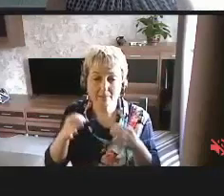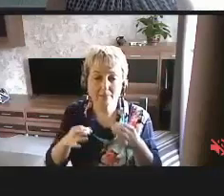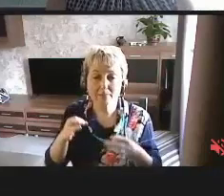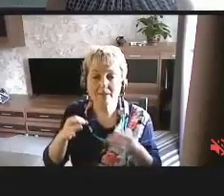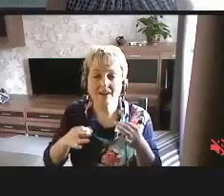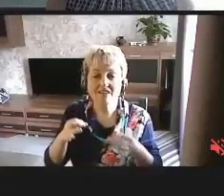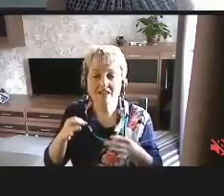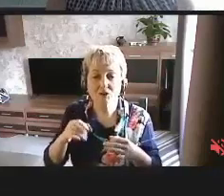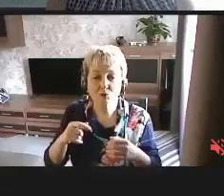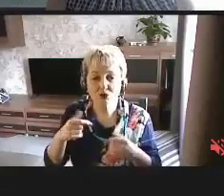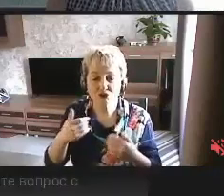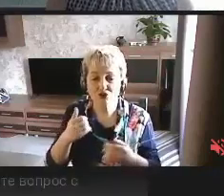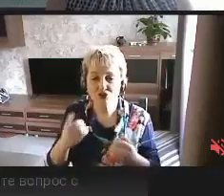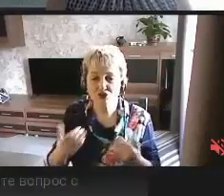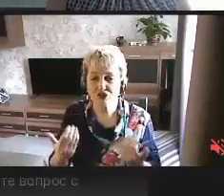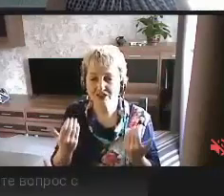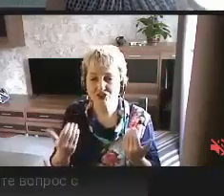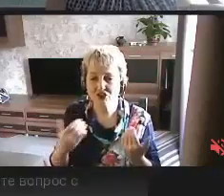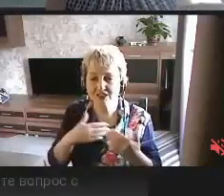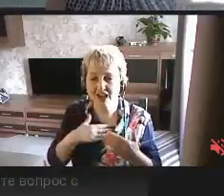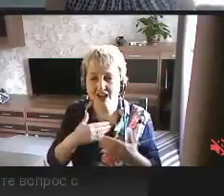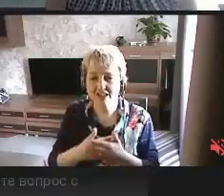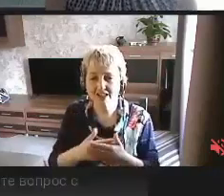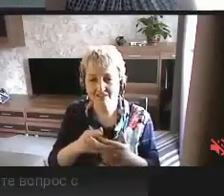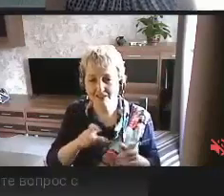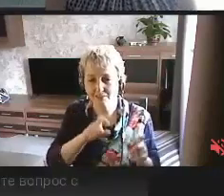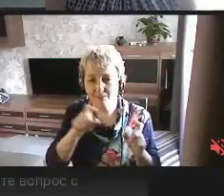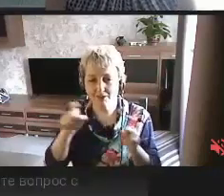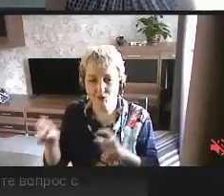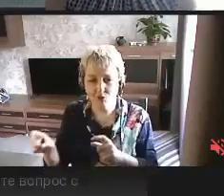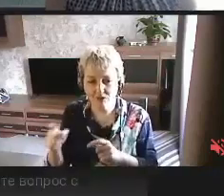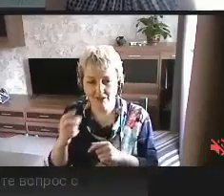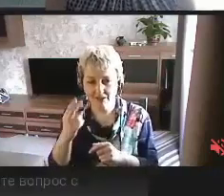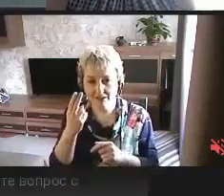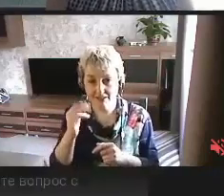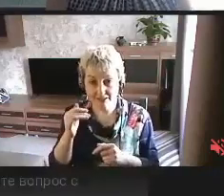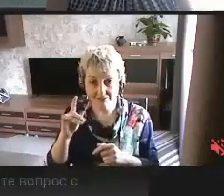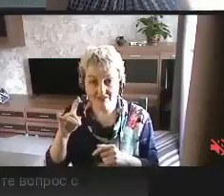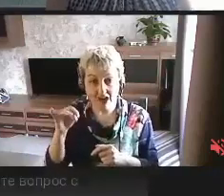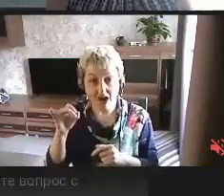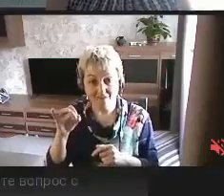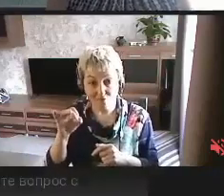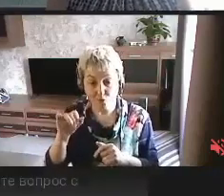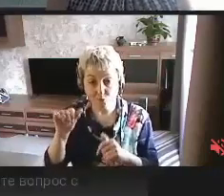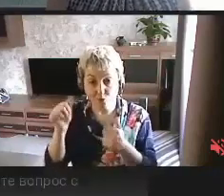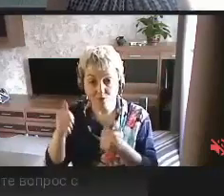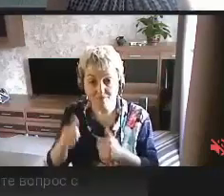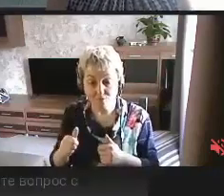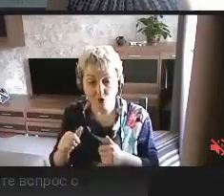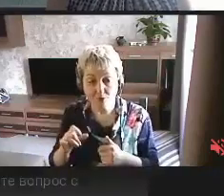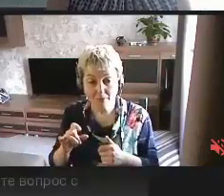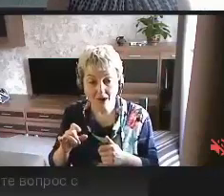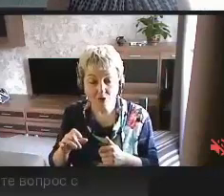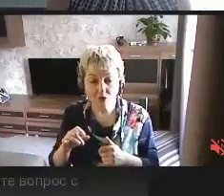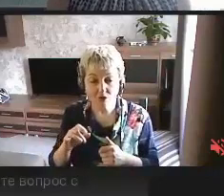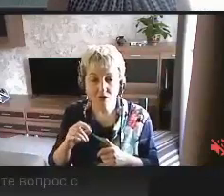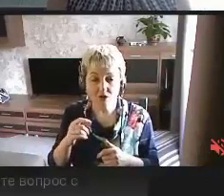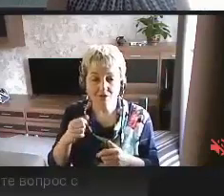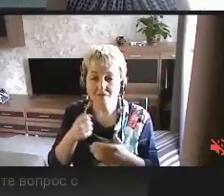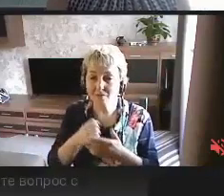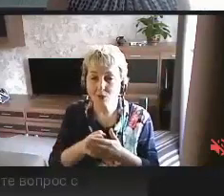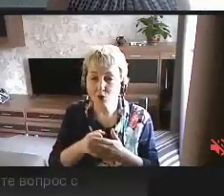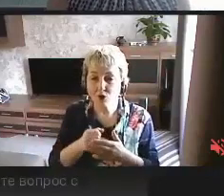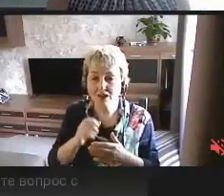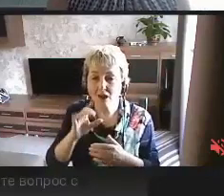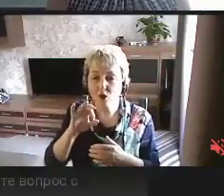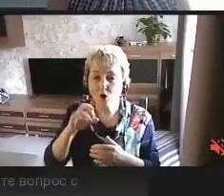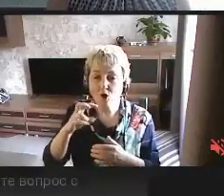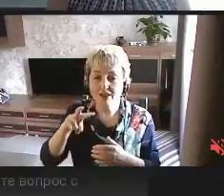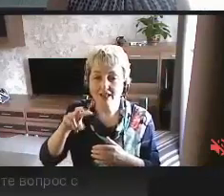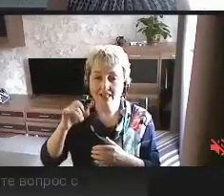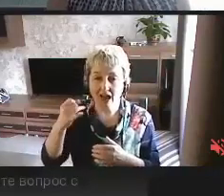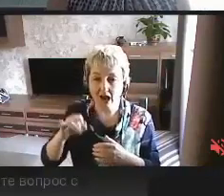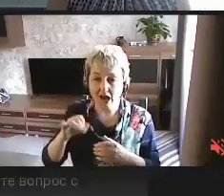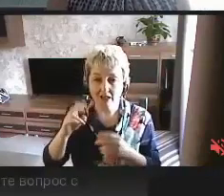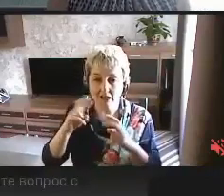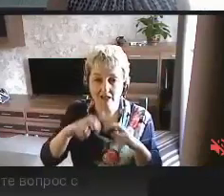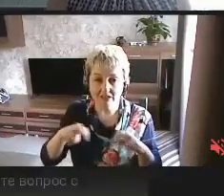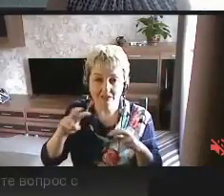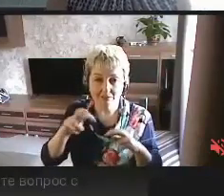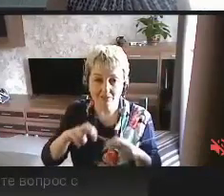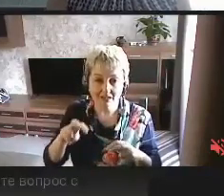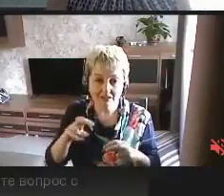довольно активно переходит к цифровому формату от до онлайн рассмотрения